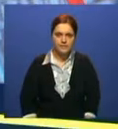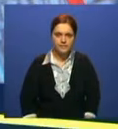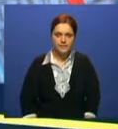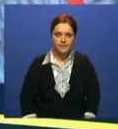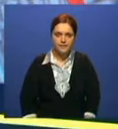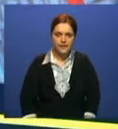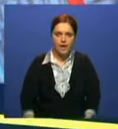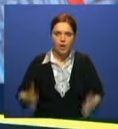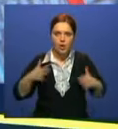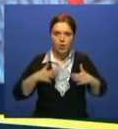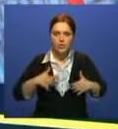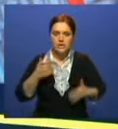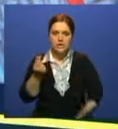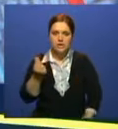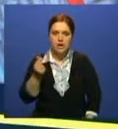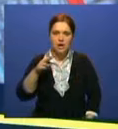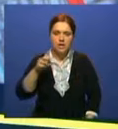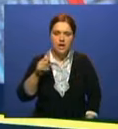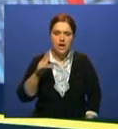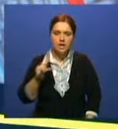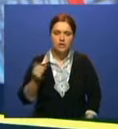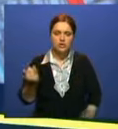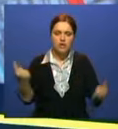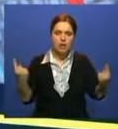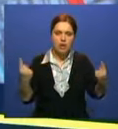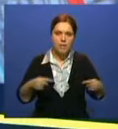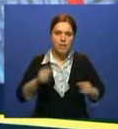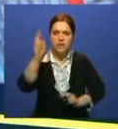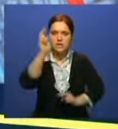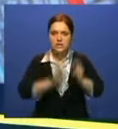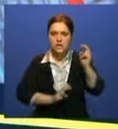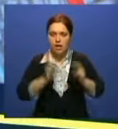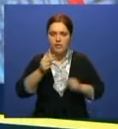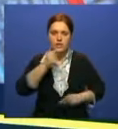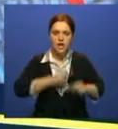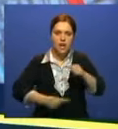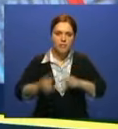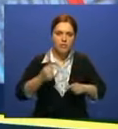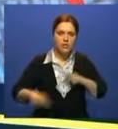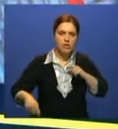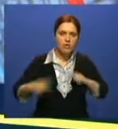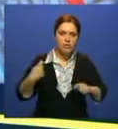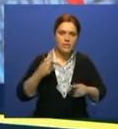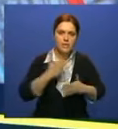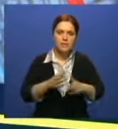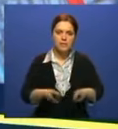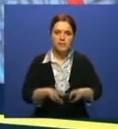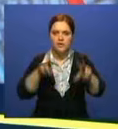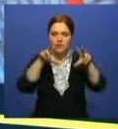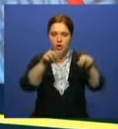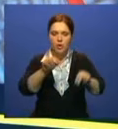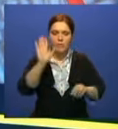Грузинский лари продолжает падать. Предприятия малого и среднего бизнеса терпят значительные убытки. Правительство обещает, что